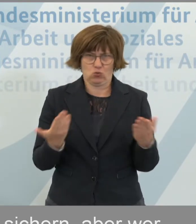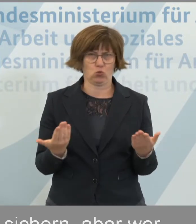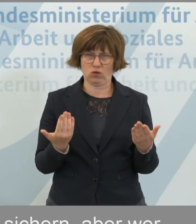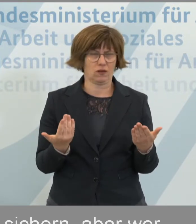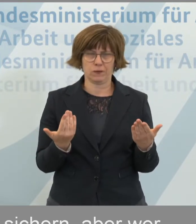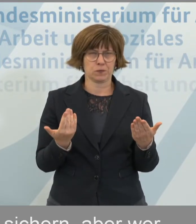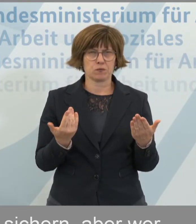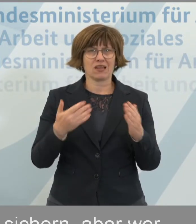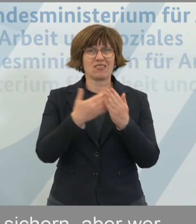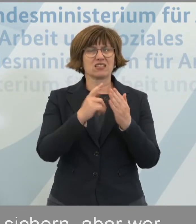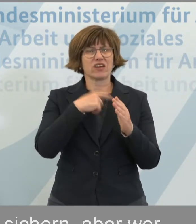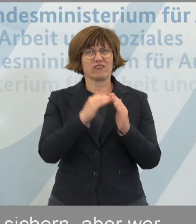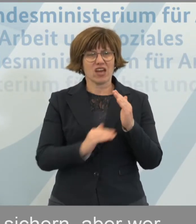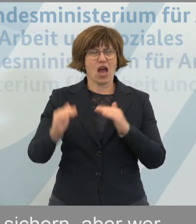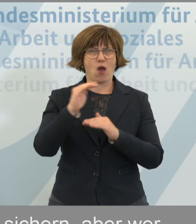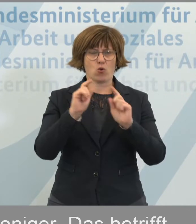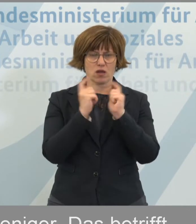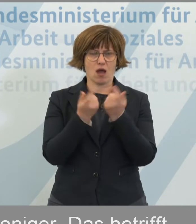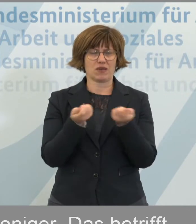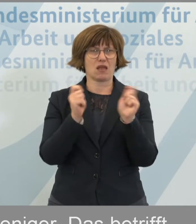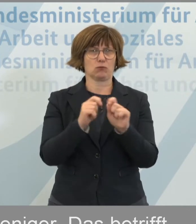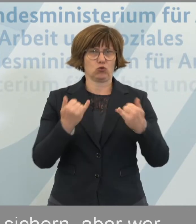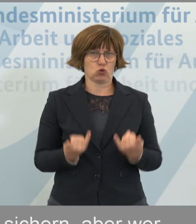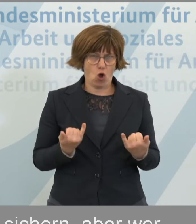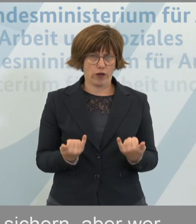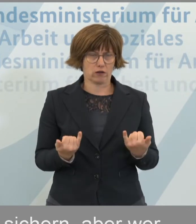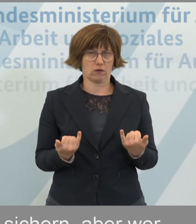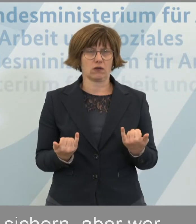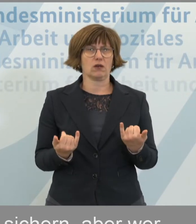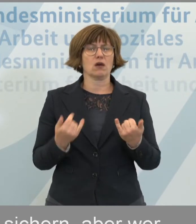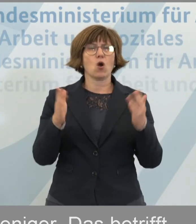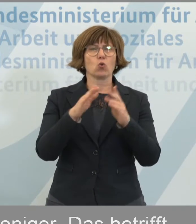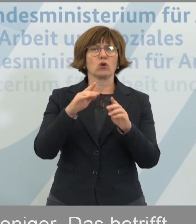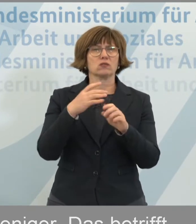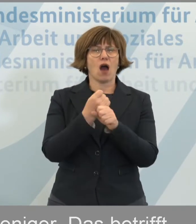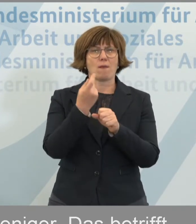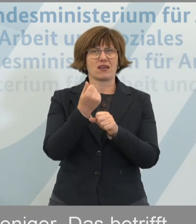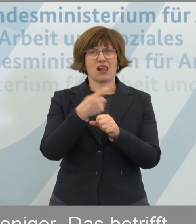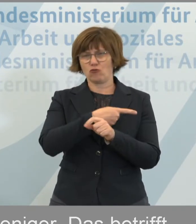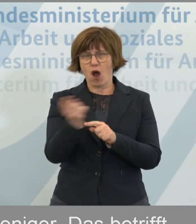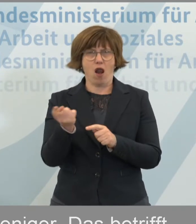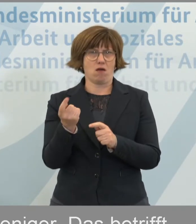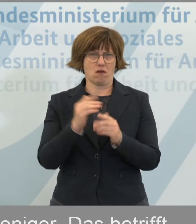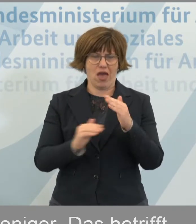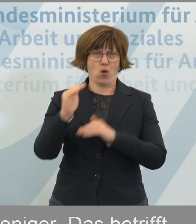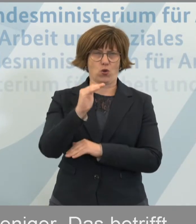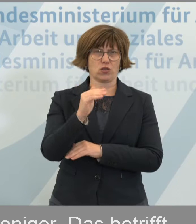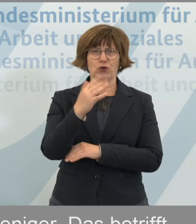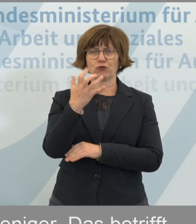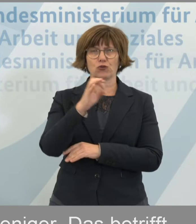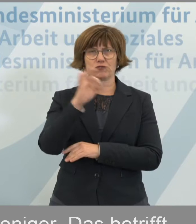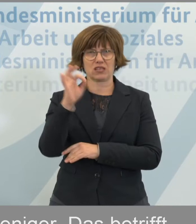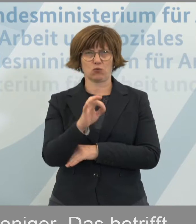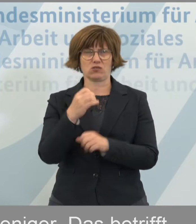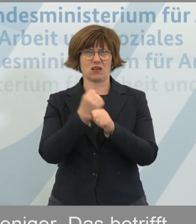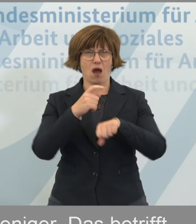Wir erhöhen deshalb mit dem Kabinettsbeschluss von heute das Kurzarbeitergeld für alle, die mit 50 Prozent